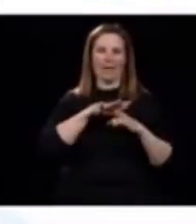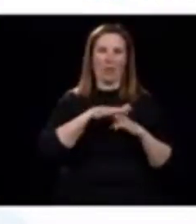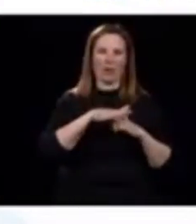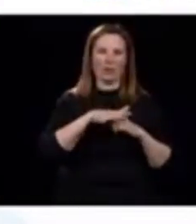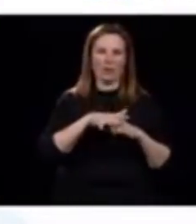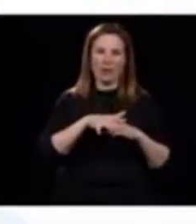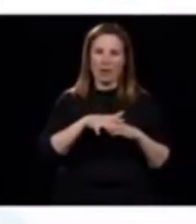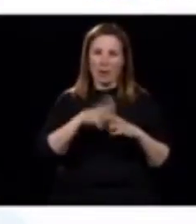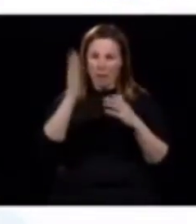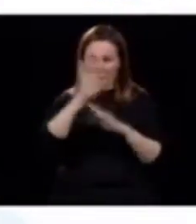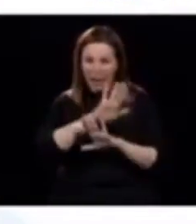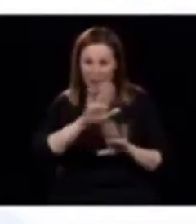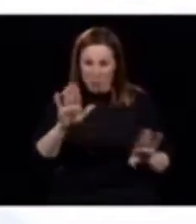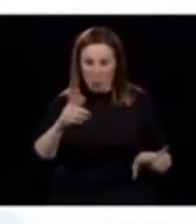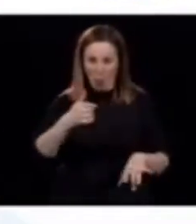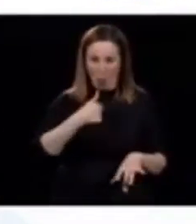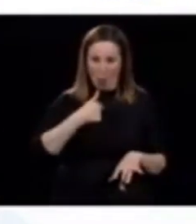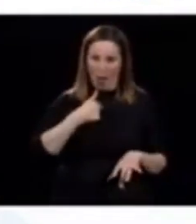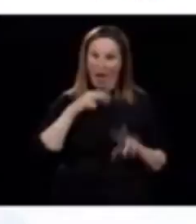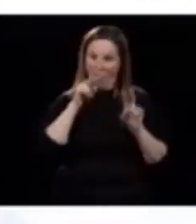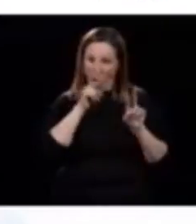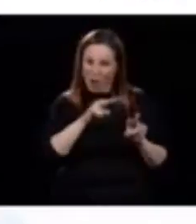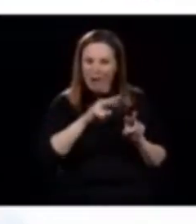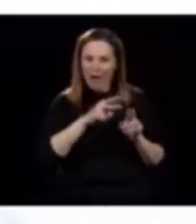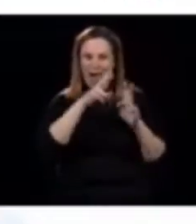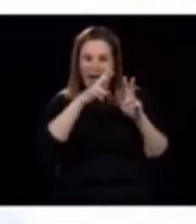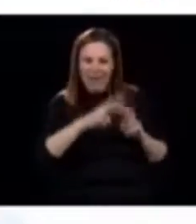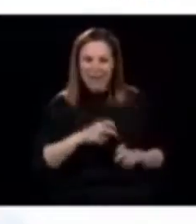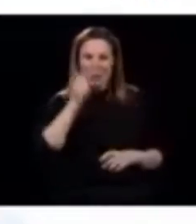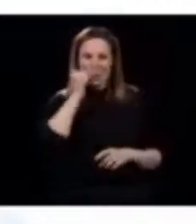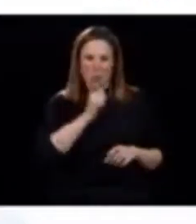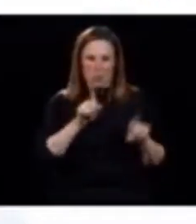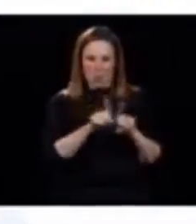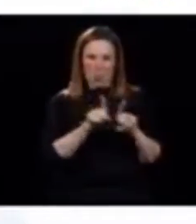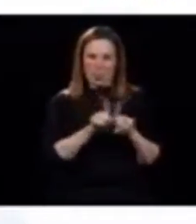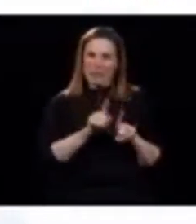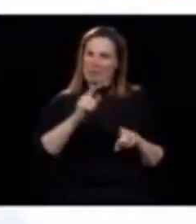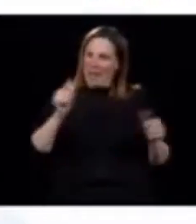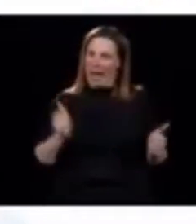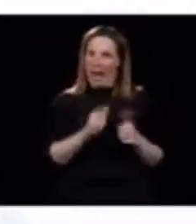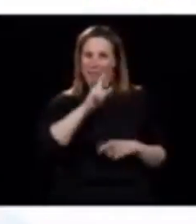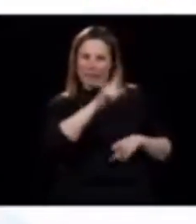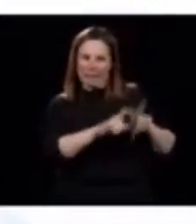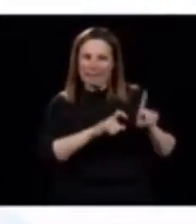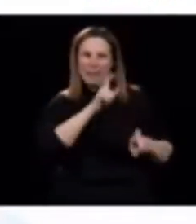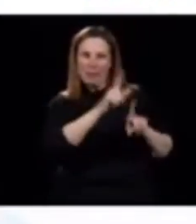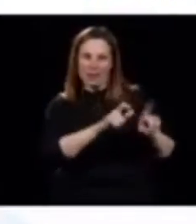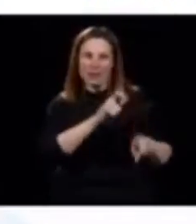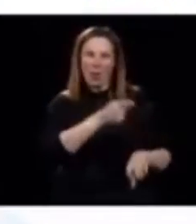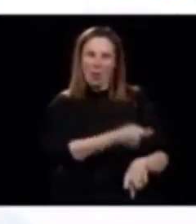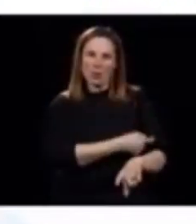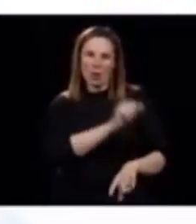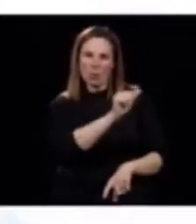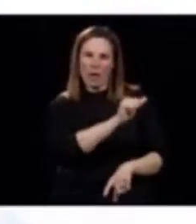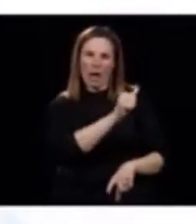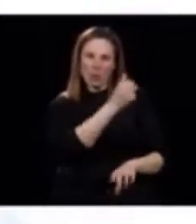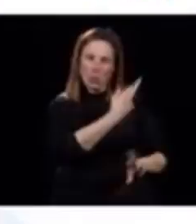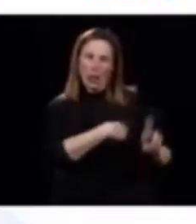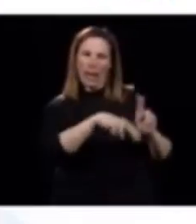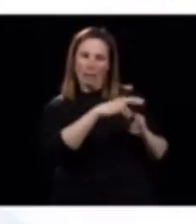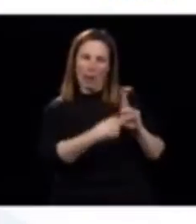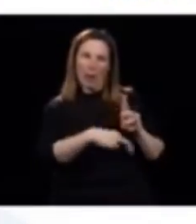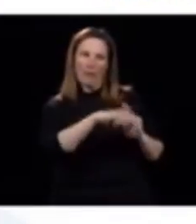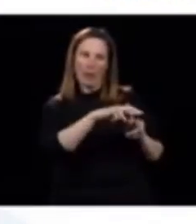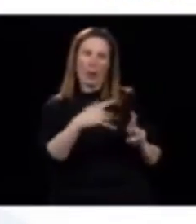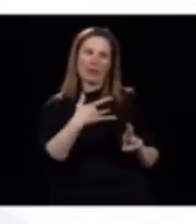moi aussi, là, c'est quelque chose que j'analyse puis je regarde puis je pose des questions. Dr. Rouda, je suis certain qu'il me trouve